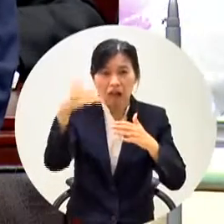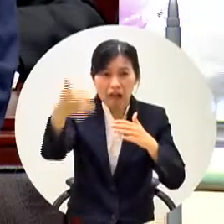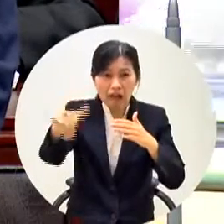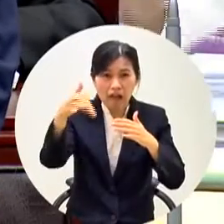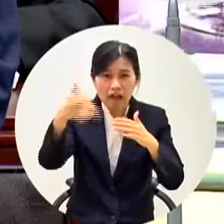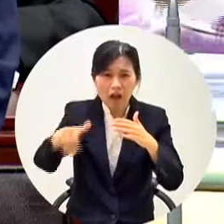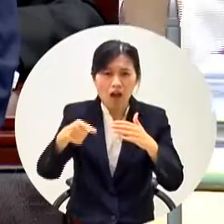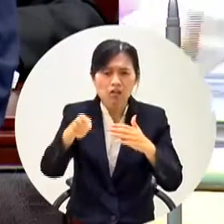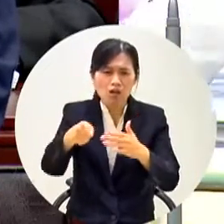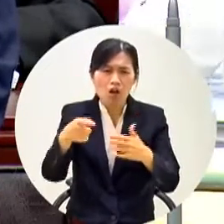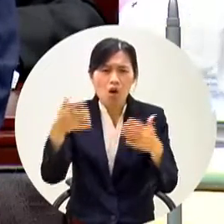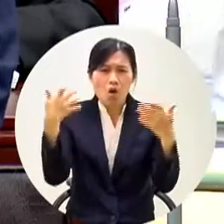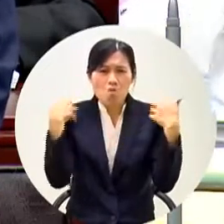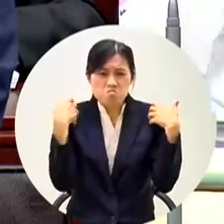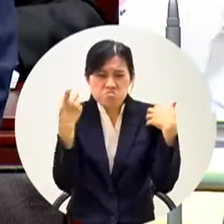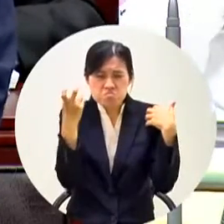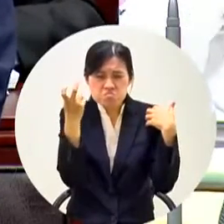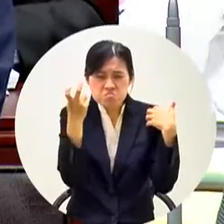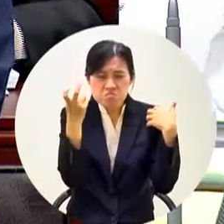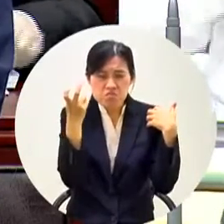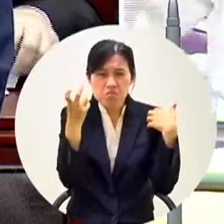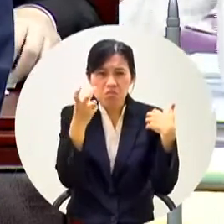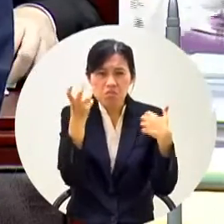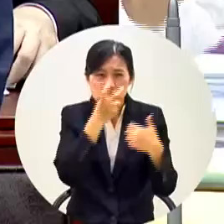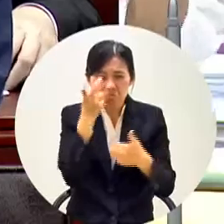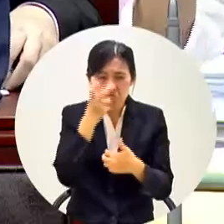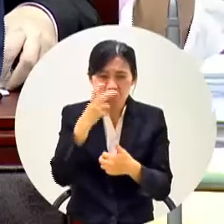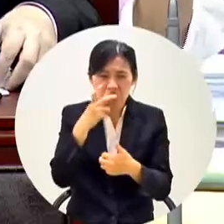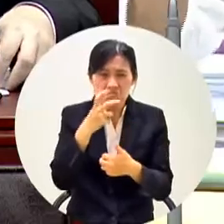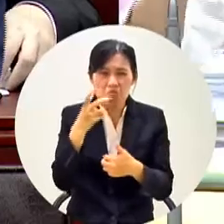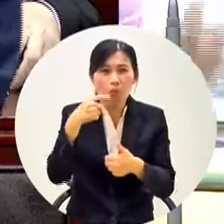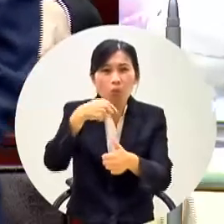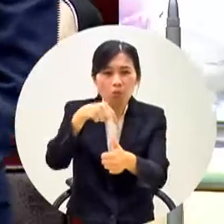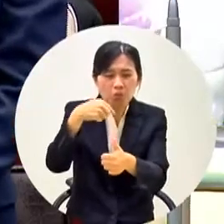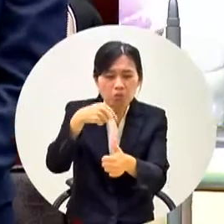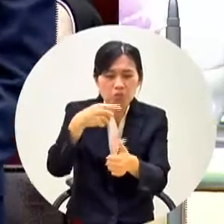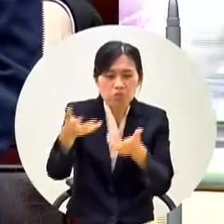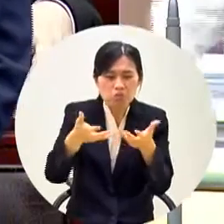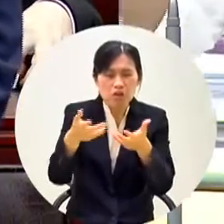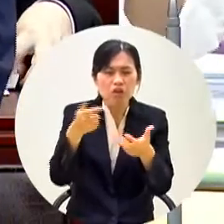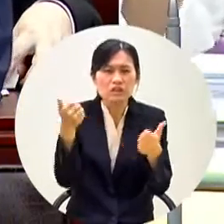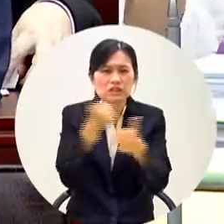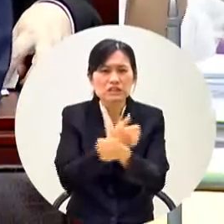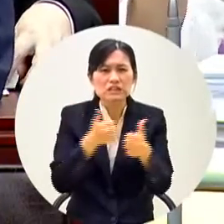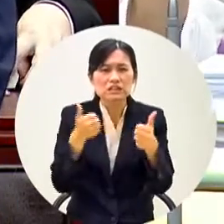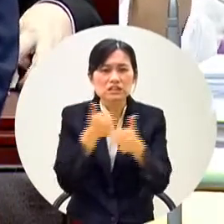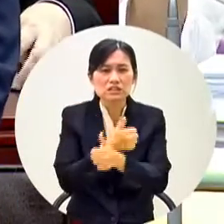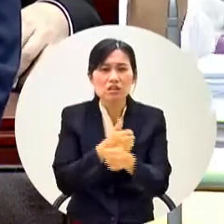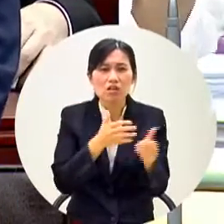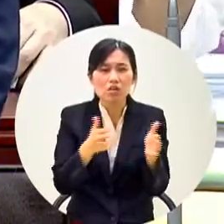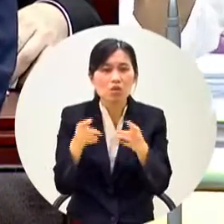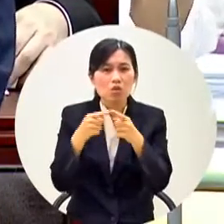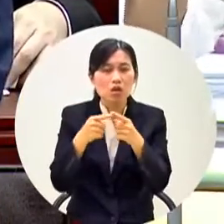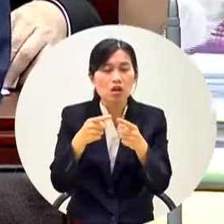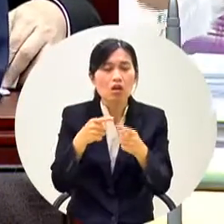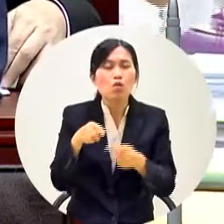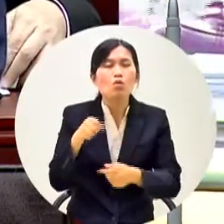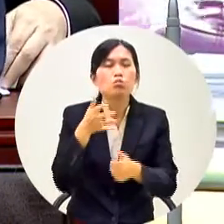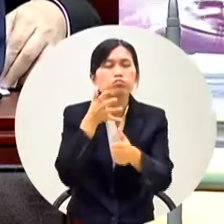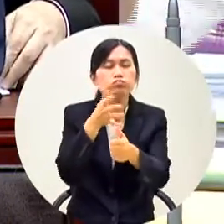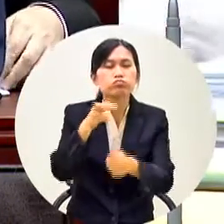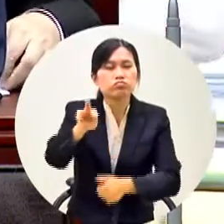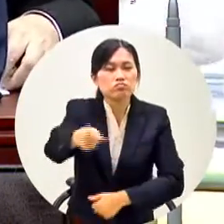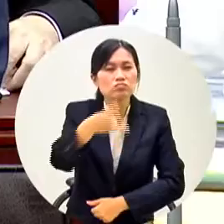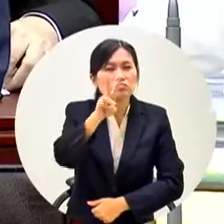教育的你又是市長的代言人324所空氣清淨機我預估